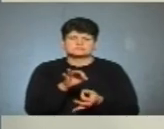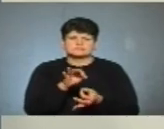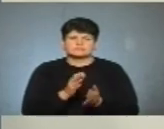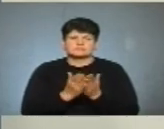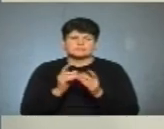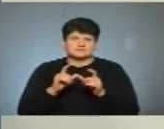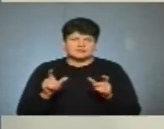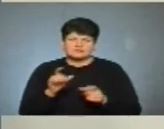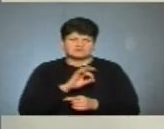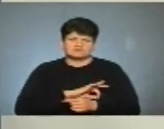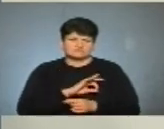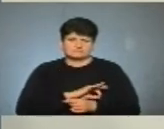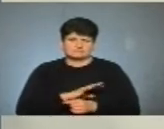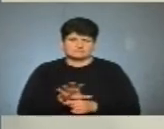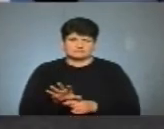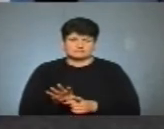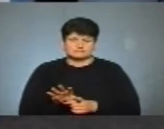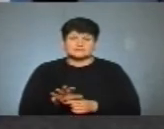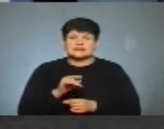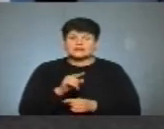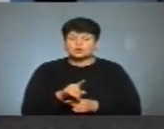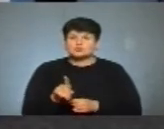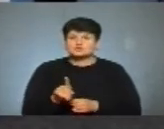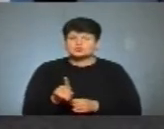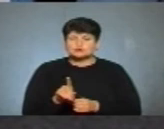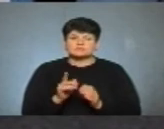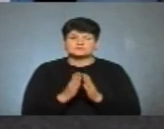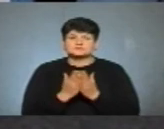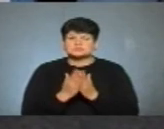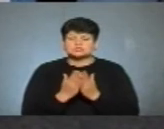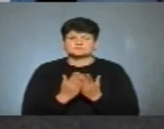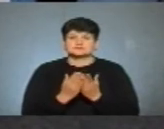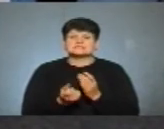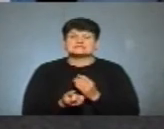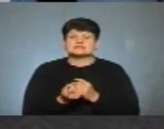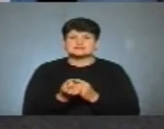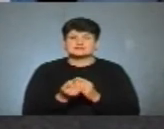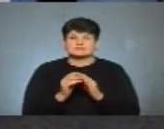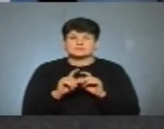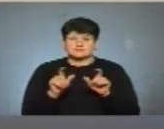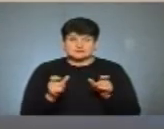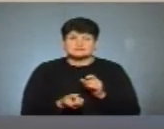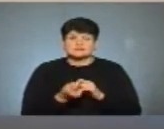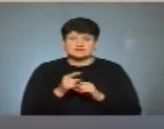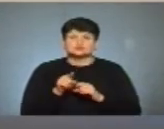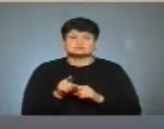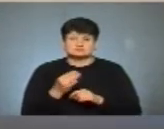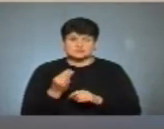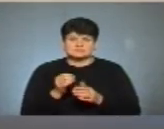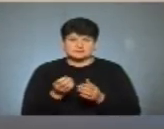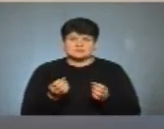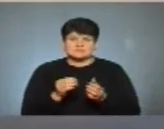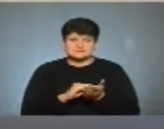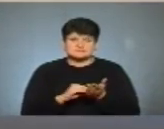не користувалася попитом. Тобто для того, щоб в книгозбірні з'явилася книга, яка вас цікавить, вам потрібно записати в спеціальний